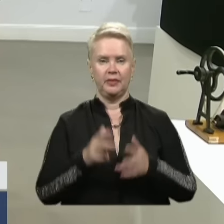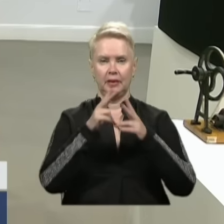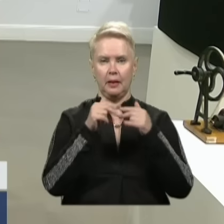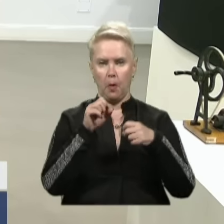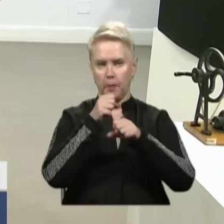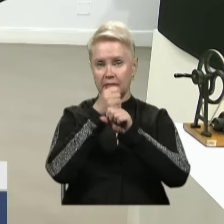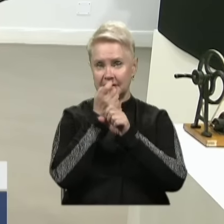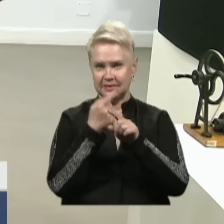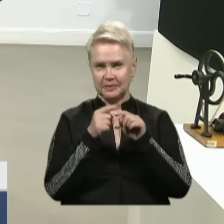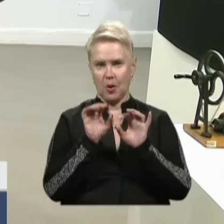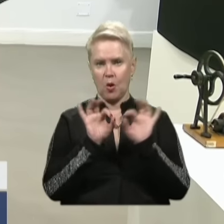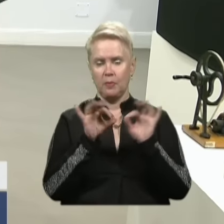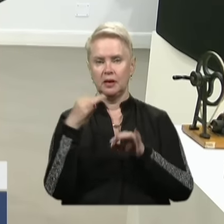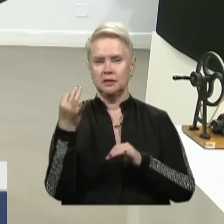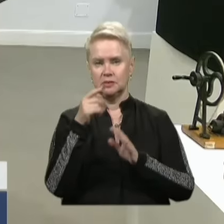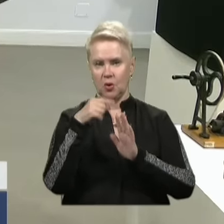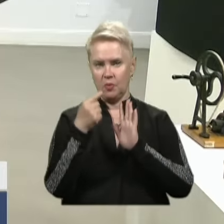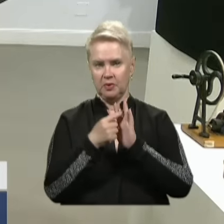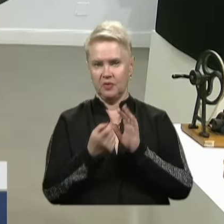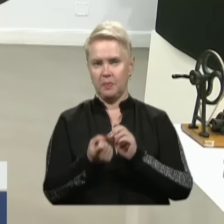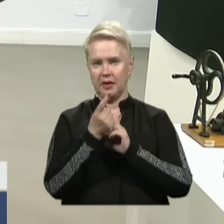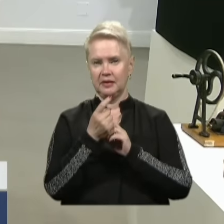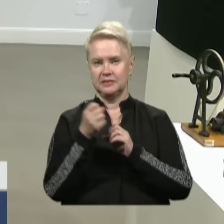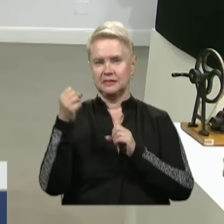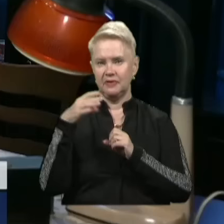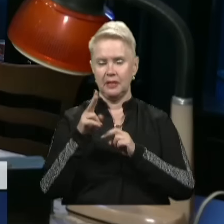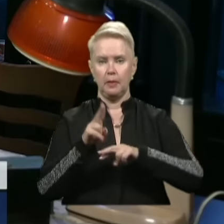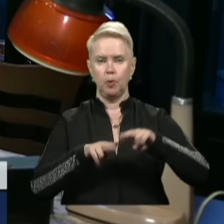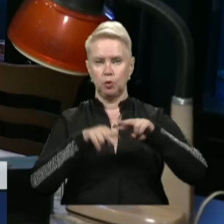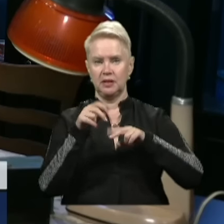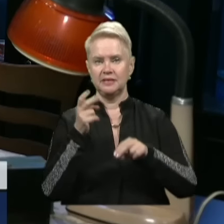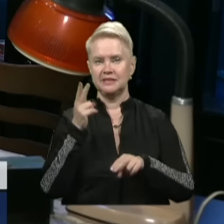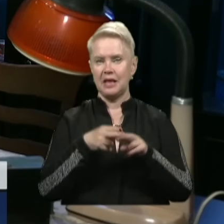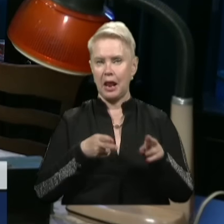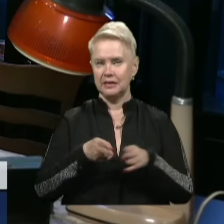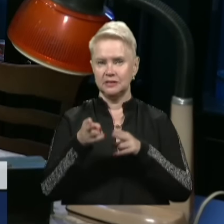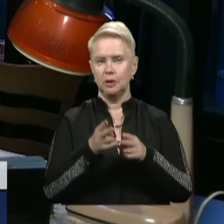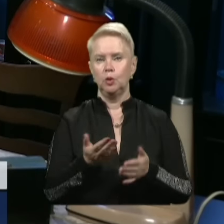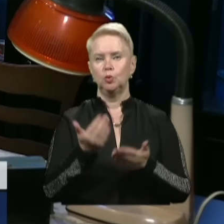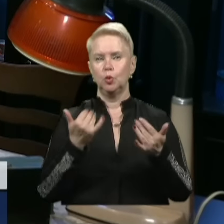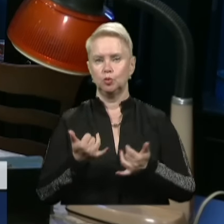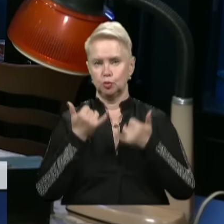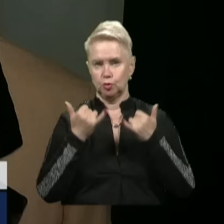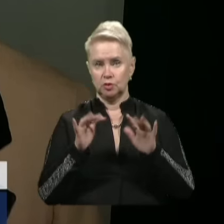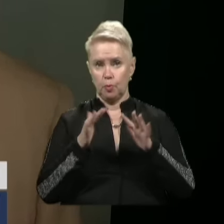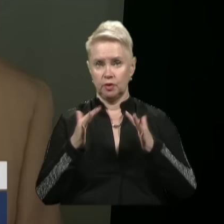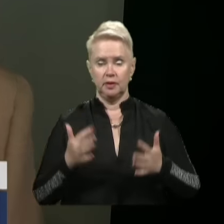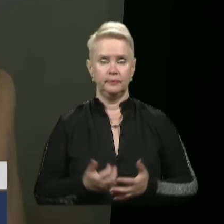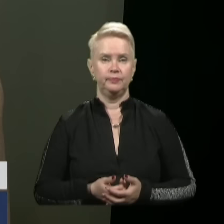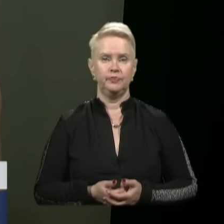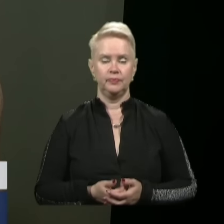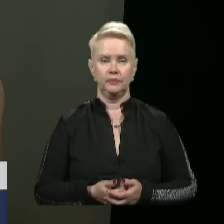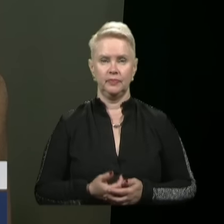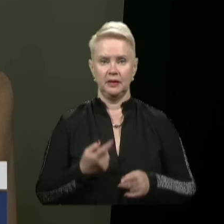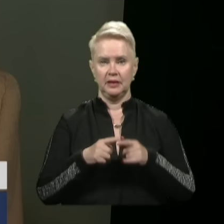мікроскопом – це розповідь про історію міста від появи світла, будівництва, залізниці та до сучасних подій. Це